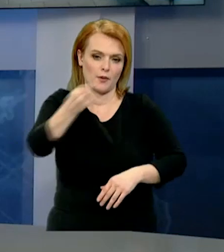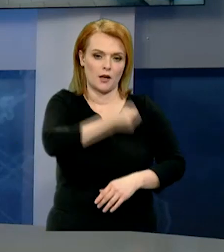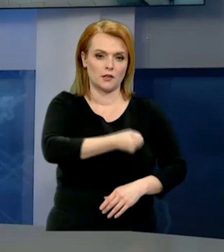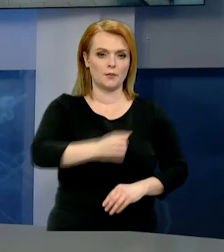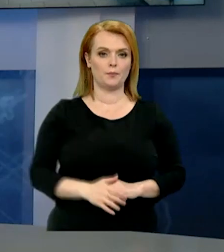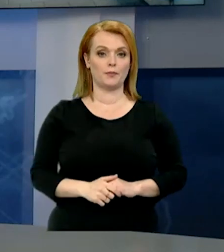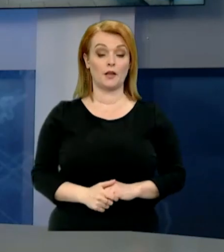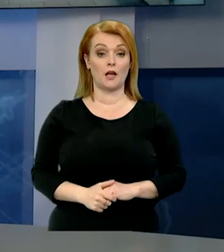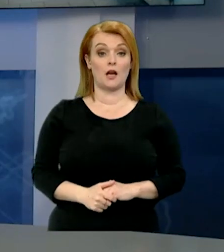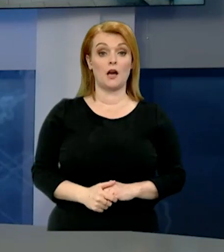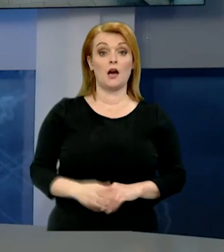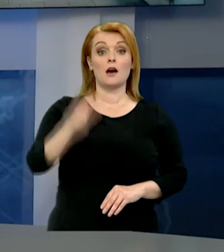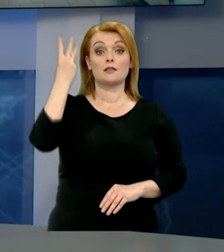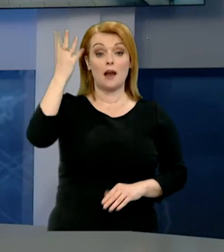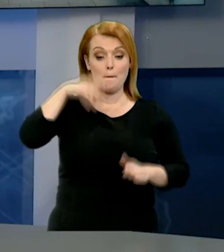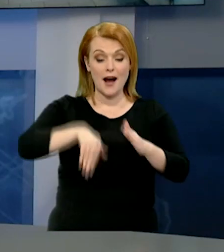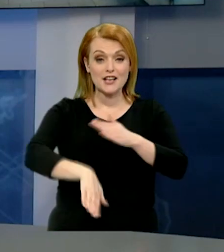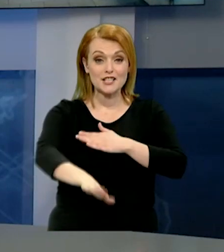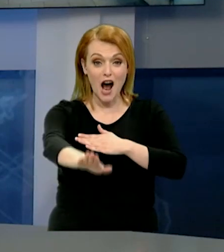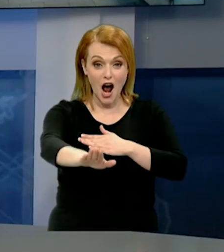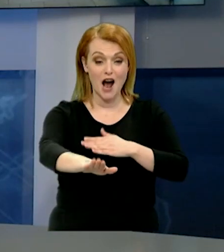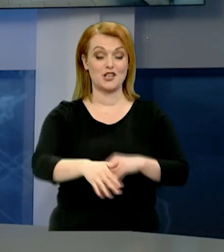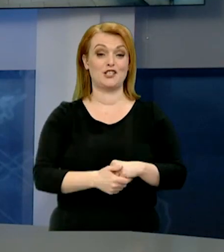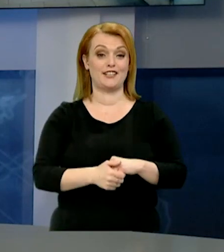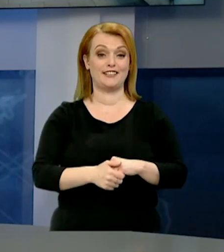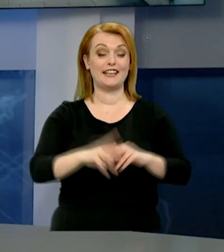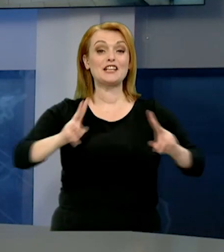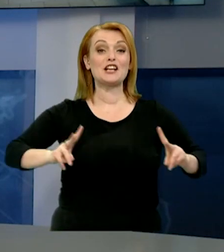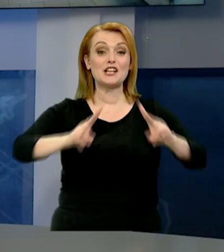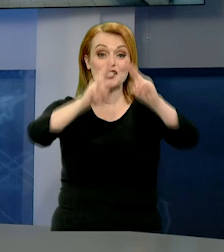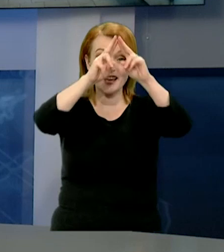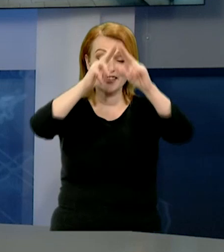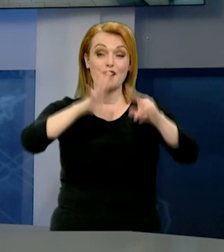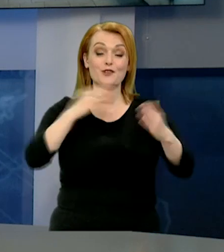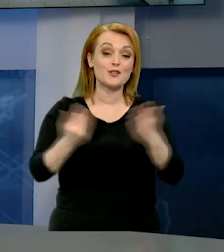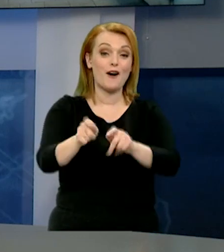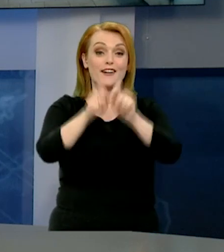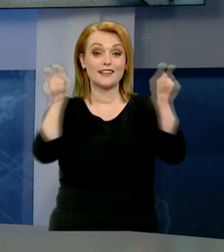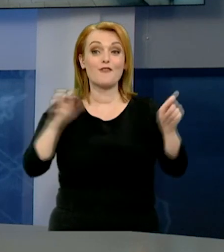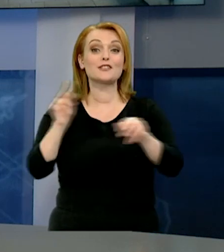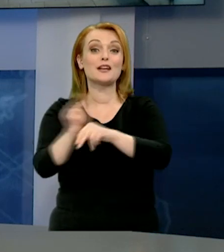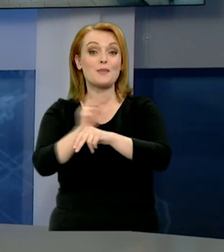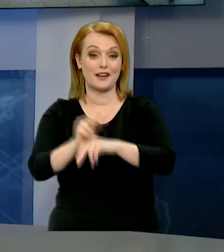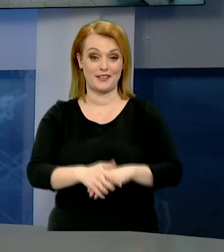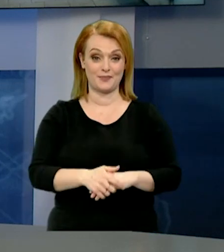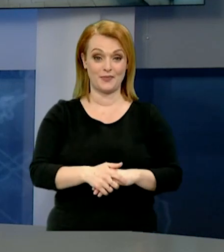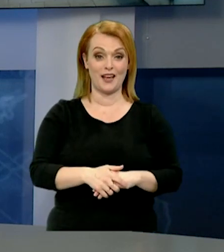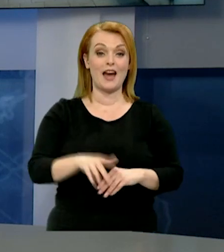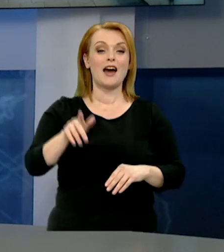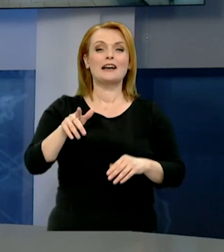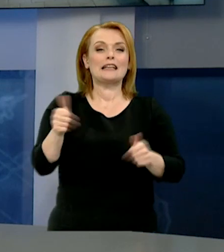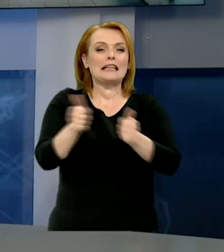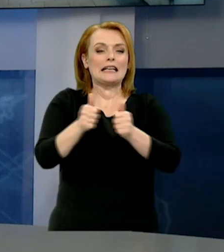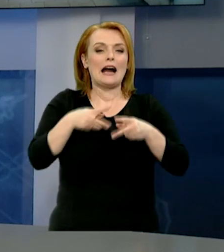Trei pasaje subterane din cartierul telecentru al capitalei au fost redeschise după reabilitare. Este vorba despre trecerea